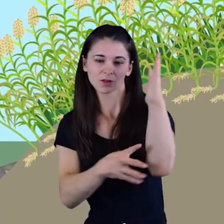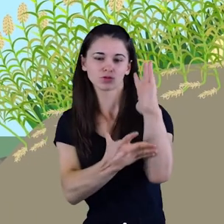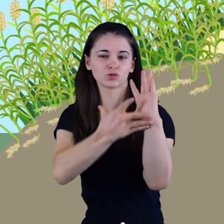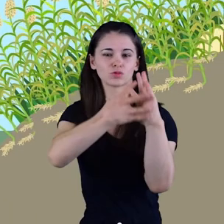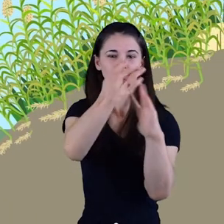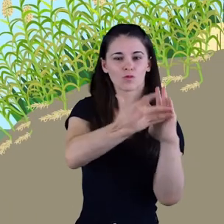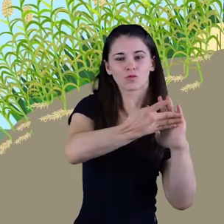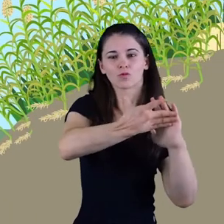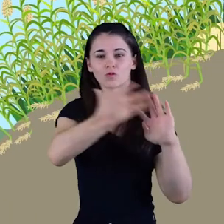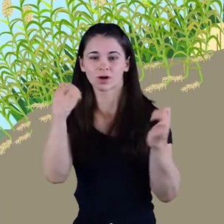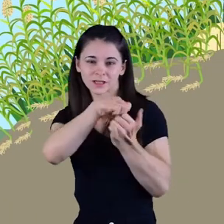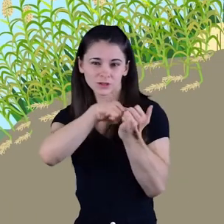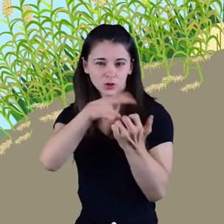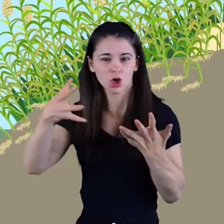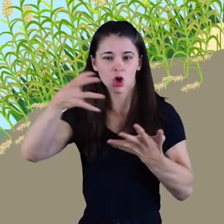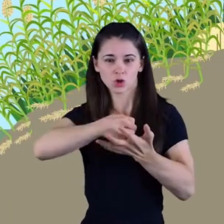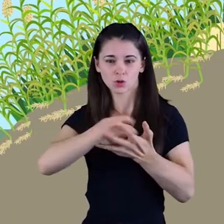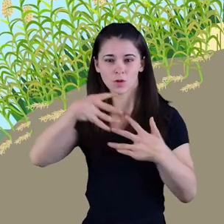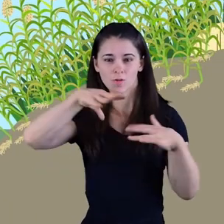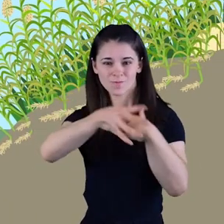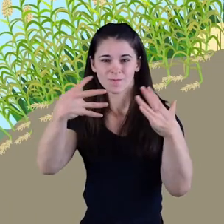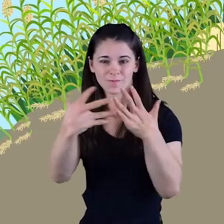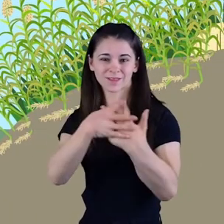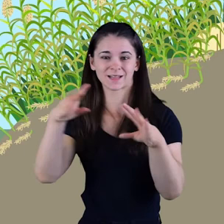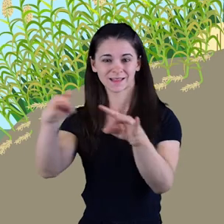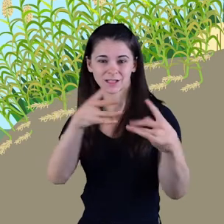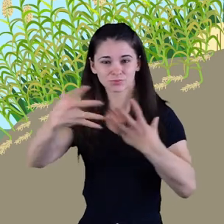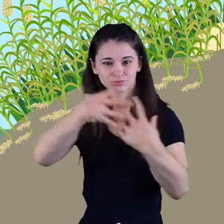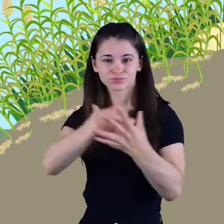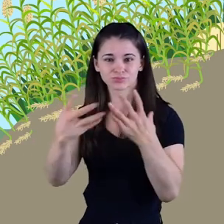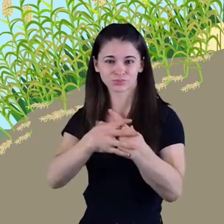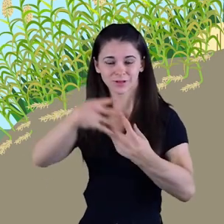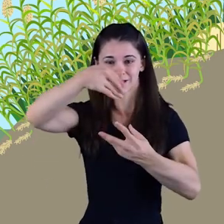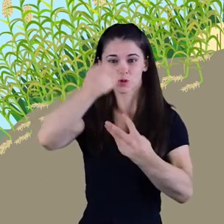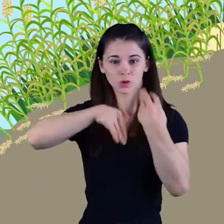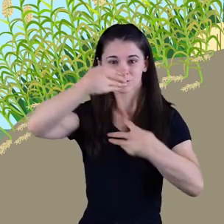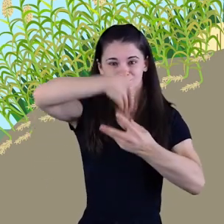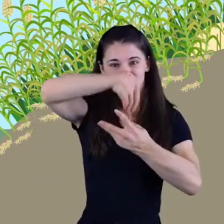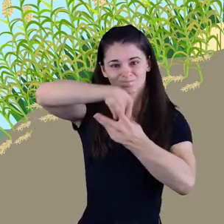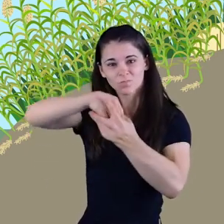de la planta, triturant-ho tot i mesclant-ho amb la terra, reintroduint els nutrients d'esta.